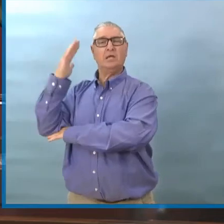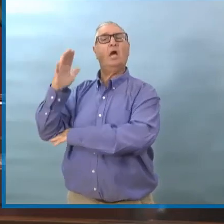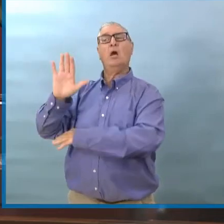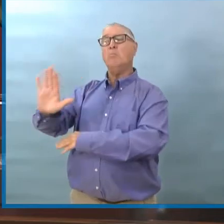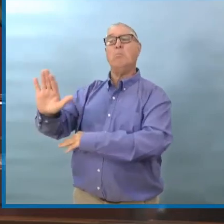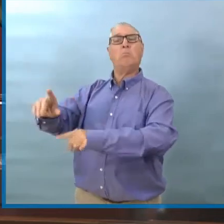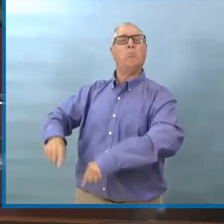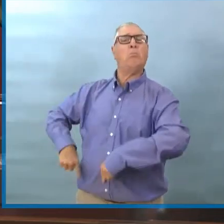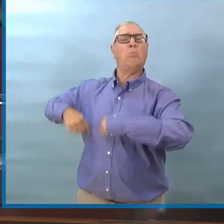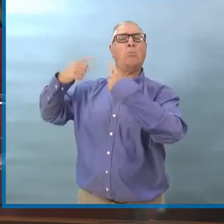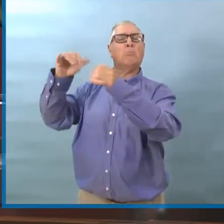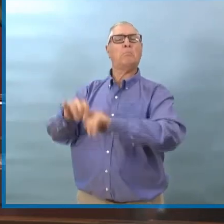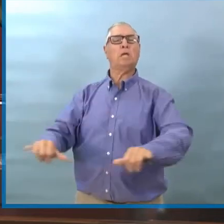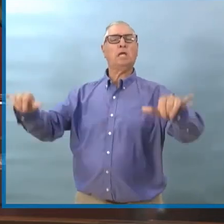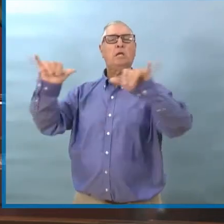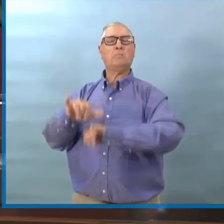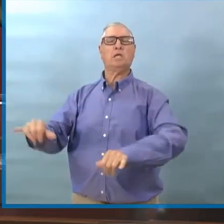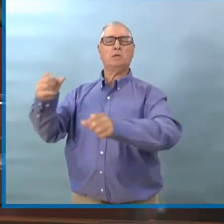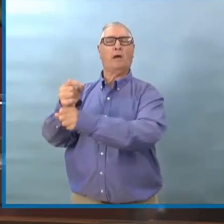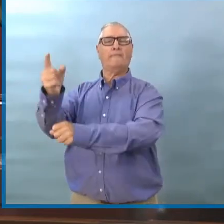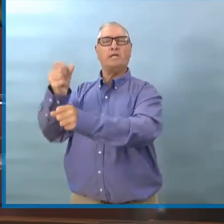par rapport à ce qu'ils ont.